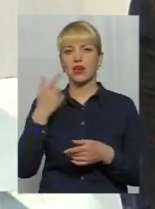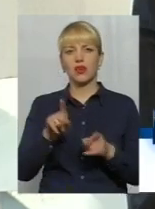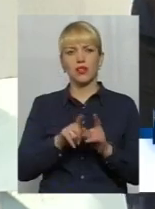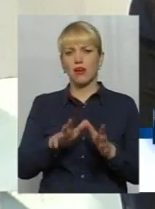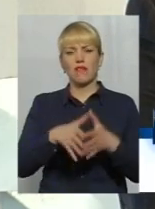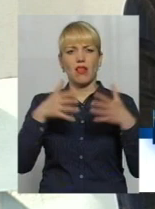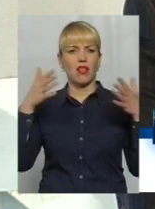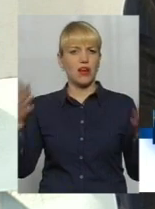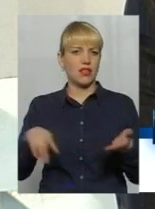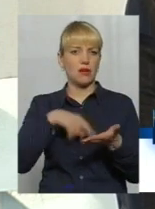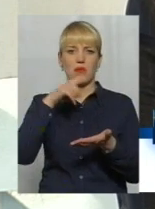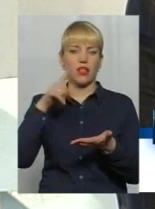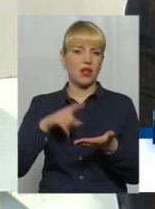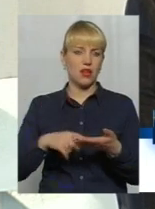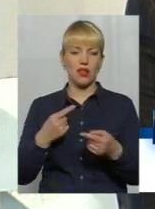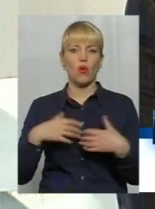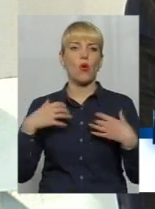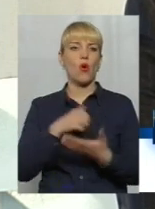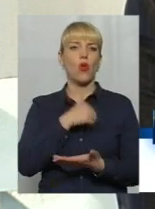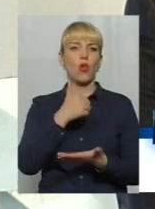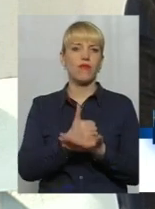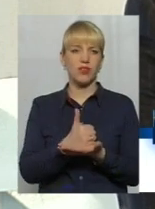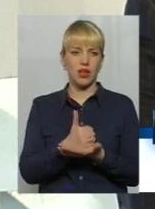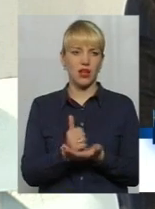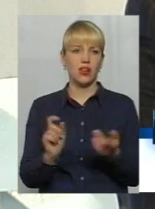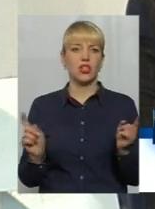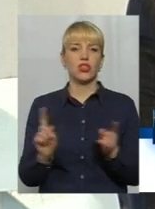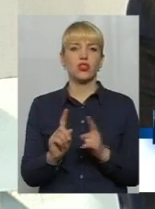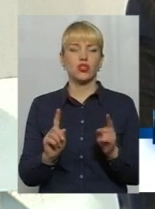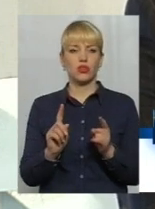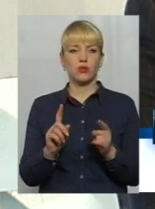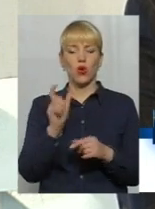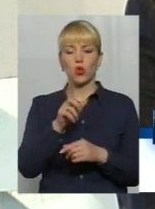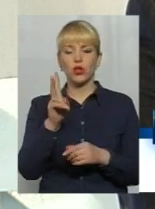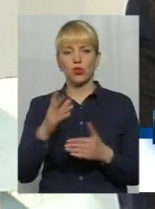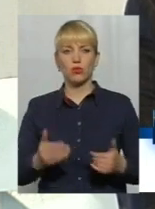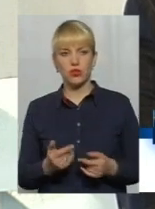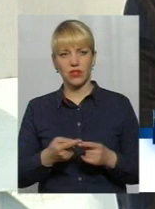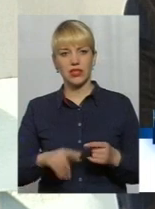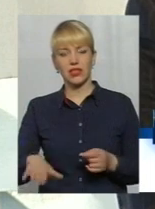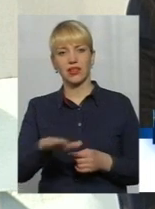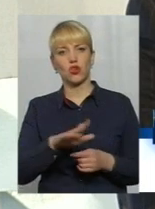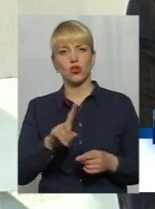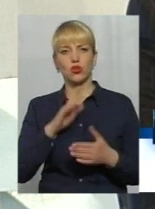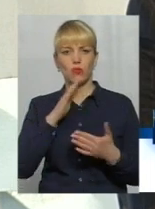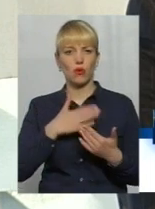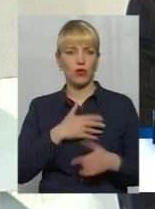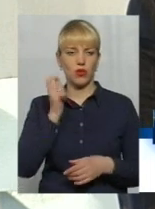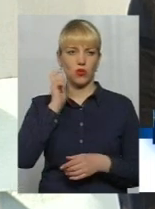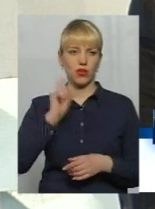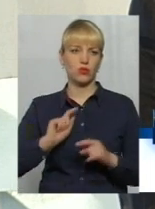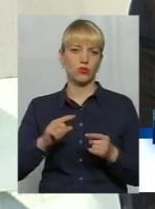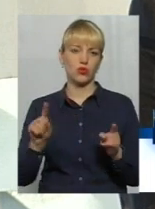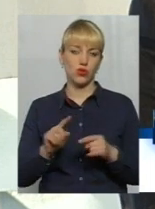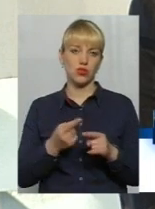велике запитання. Саме головне, щоб всі люди, які проживають на цих територіях, щоб вони любили Україну, тому